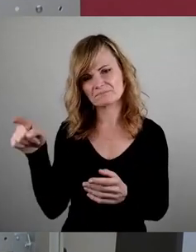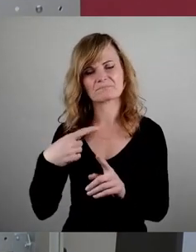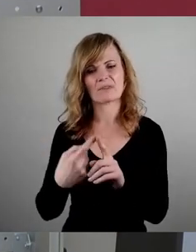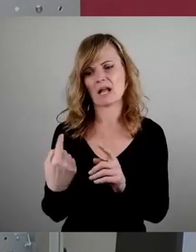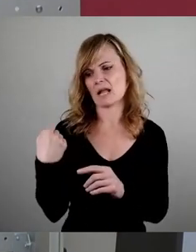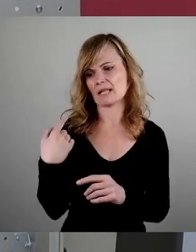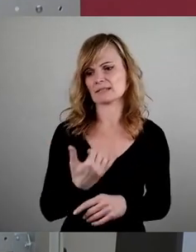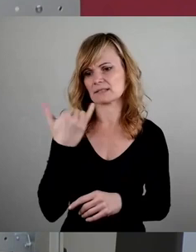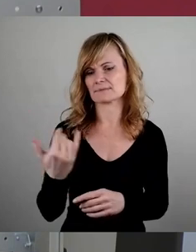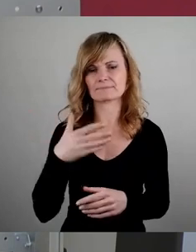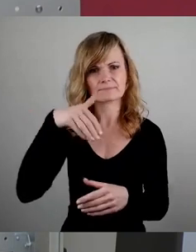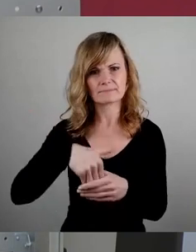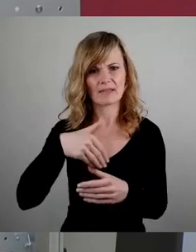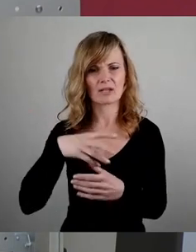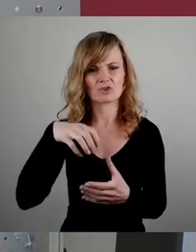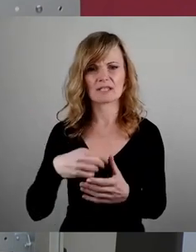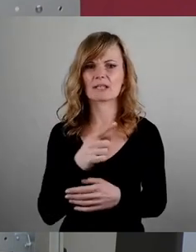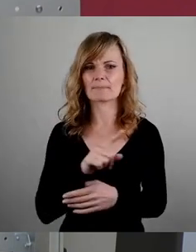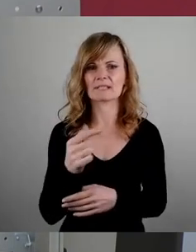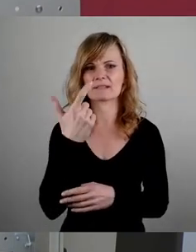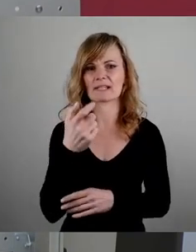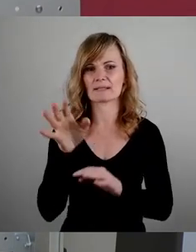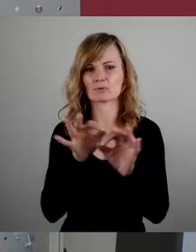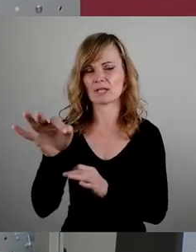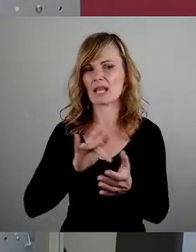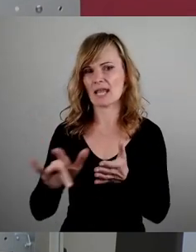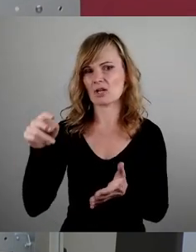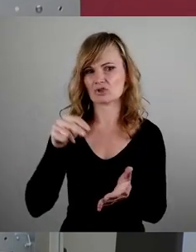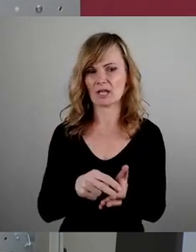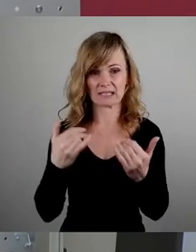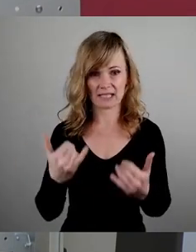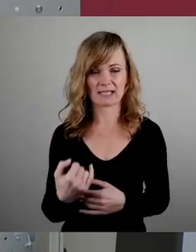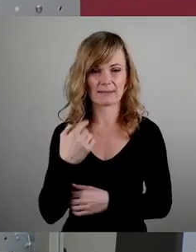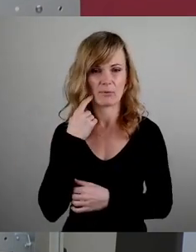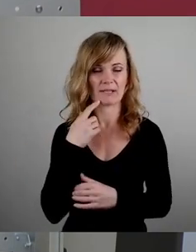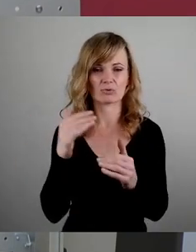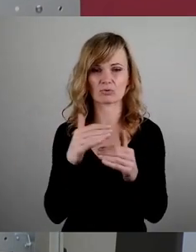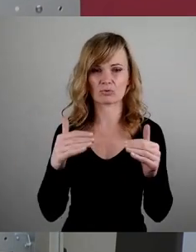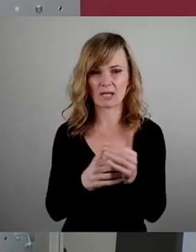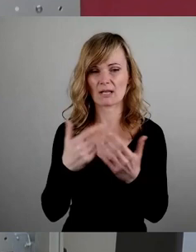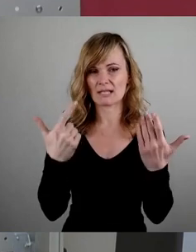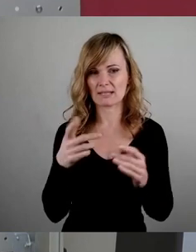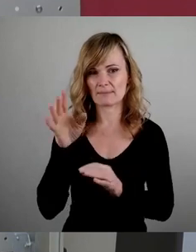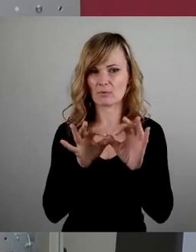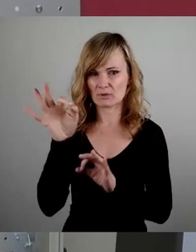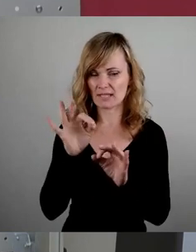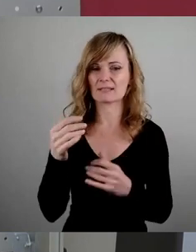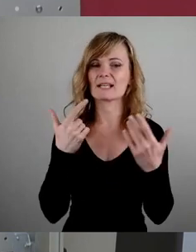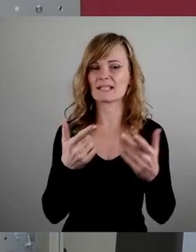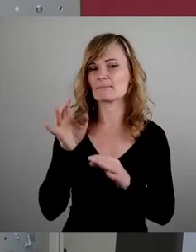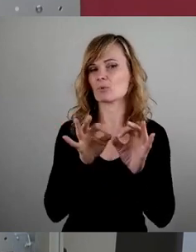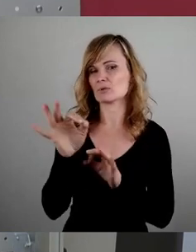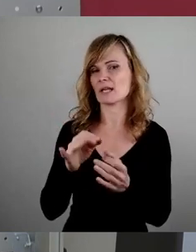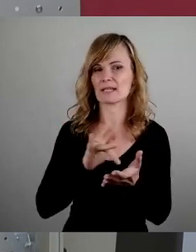innerstädtischen Nährstand von bis zu 20 Prozent. Wir haben derzeit einen strukturellen Nährstand von 7 Prozent. Dann 7 Prozent zeichnen einen